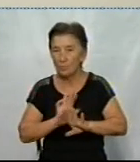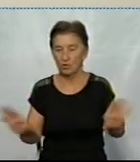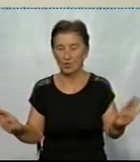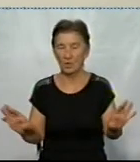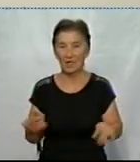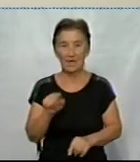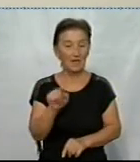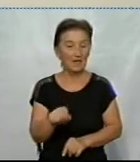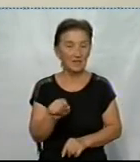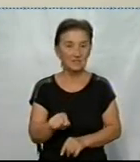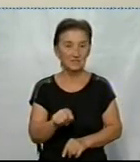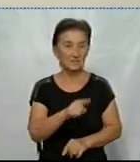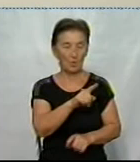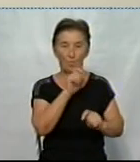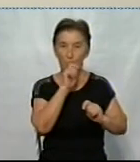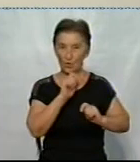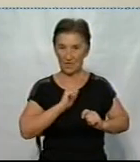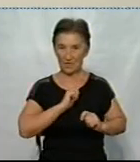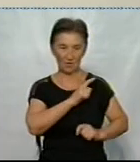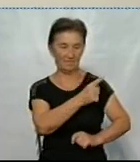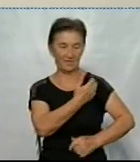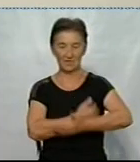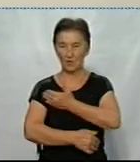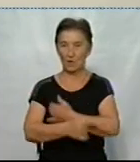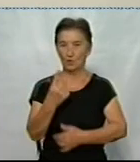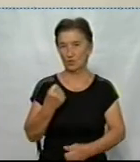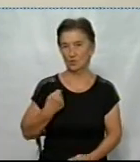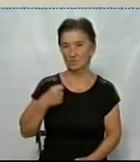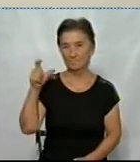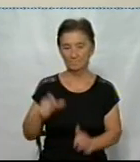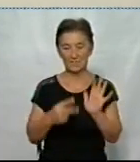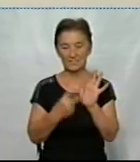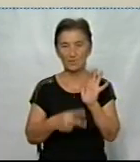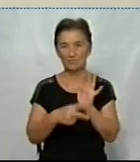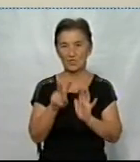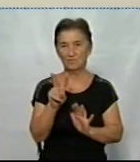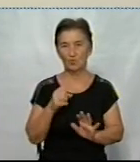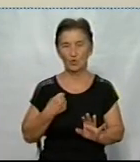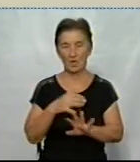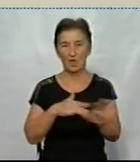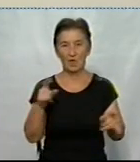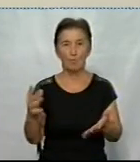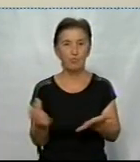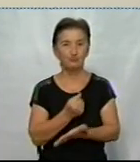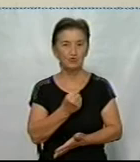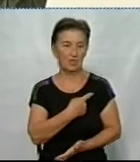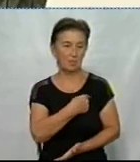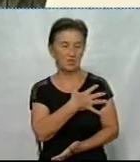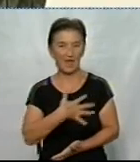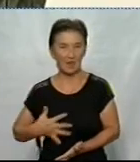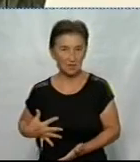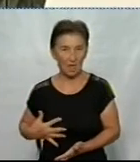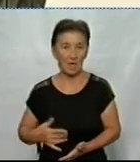Безпосередньо цей бронежилет мені подарував один військовослужбовець 72-ї бригади, який отримав поранення. І цей бронежилет